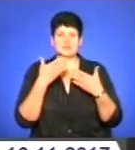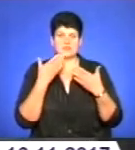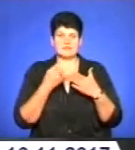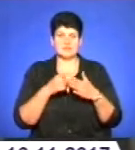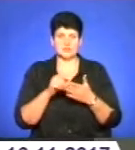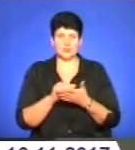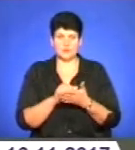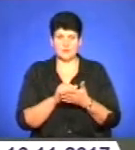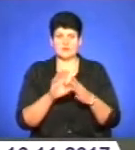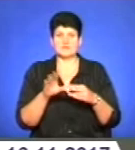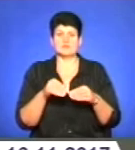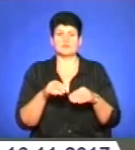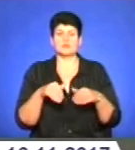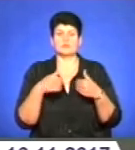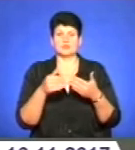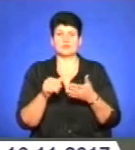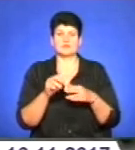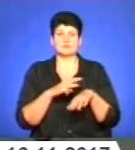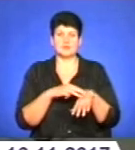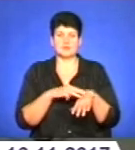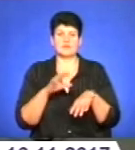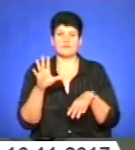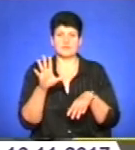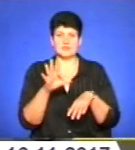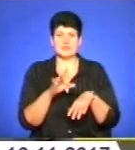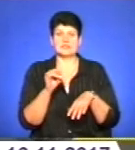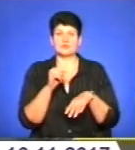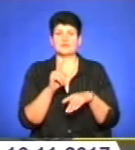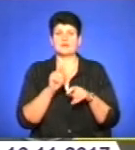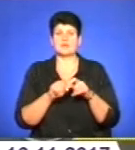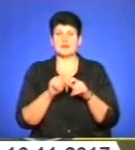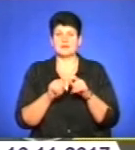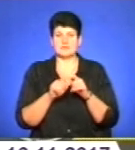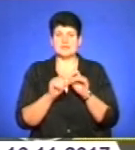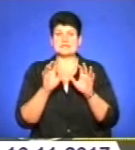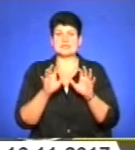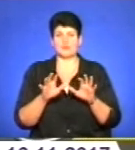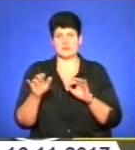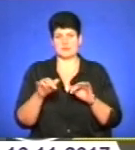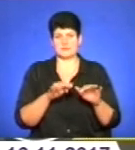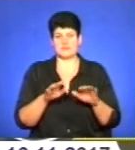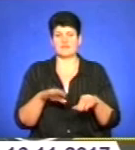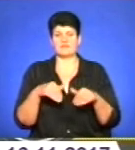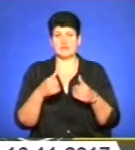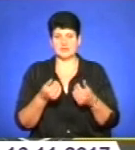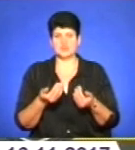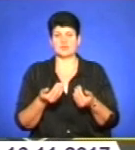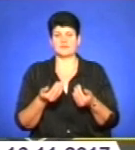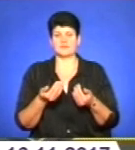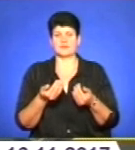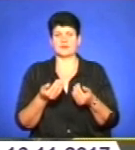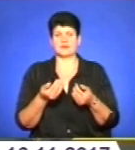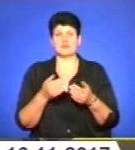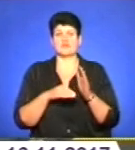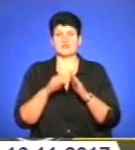Усі документи були подані в правоохоронні органи, усі безвиключно, для того, щоб вони перевірили законність їх видачі, зокрема, звернулися до інших